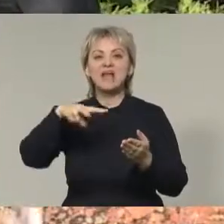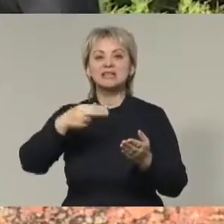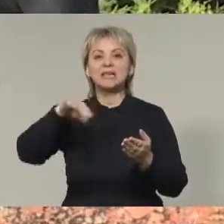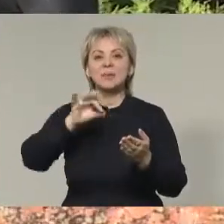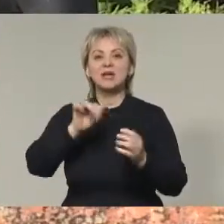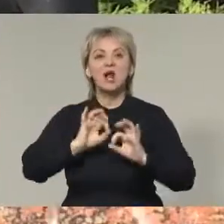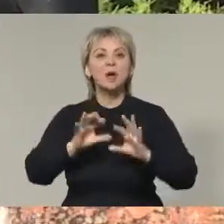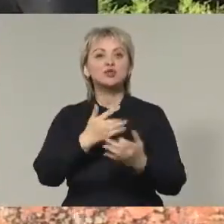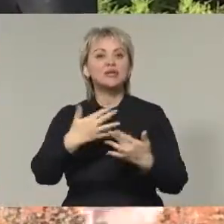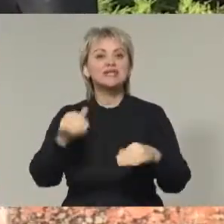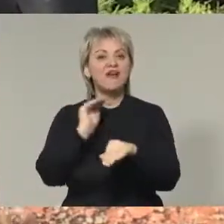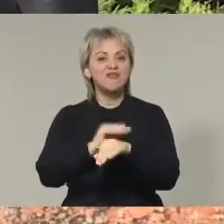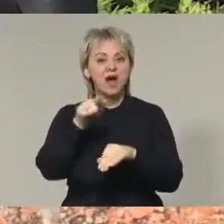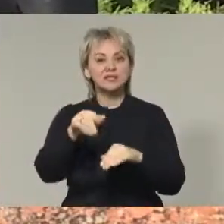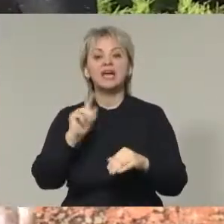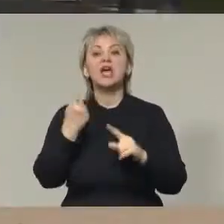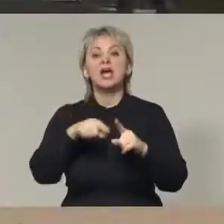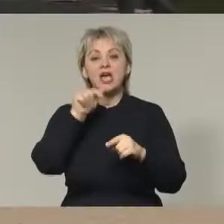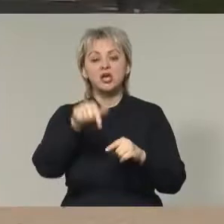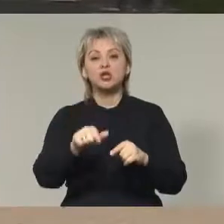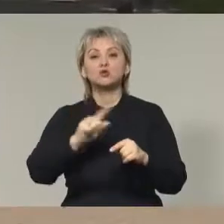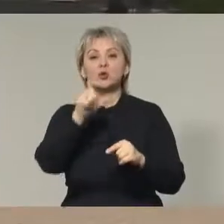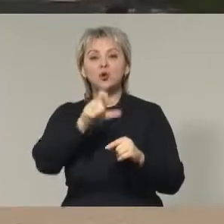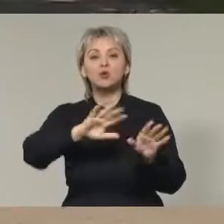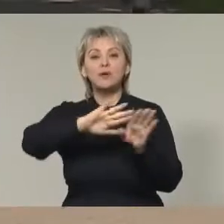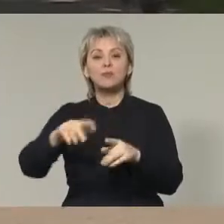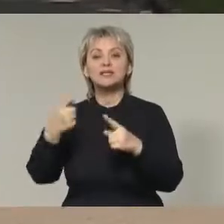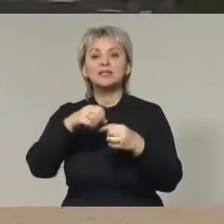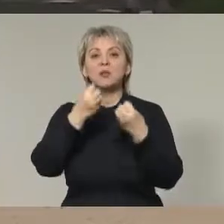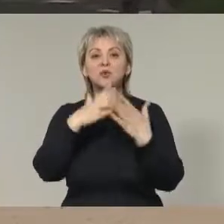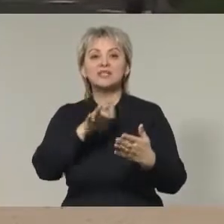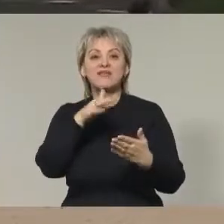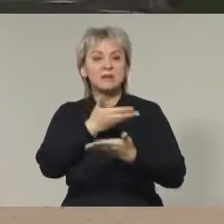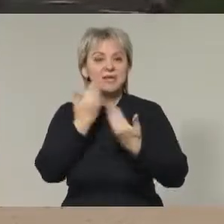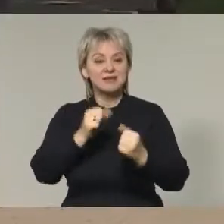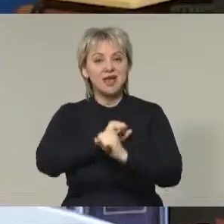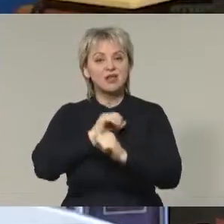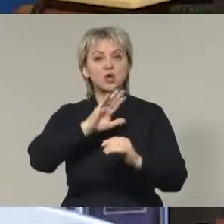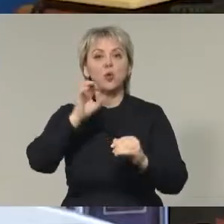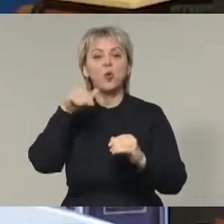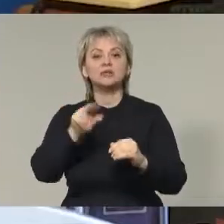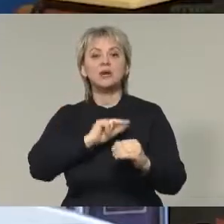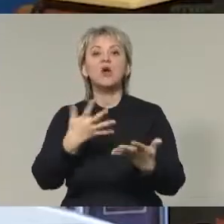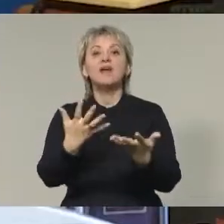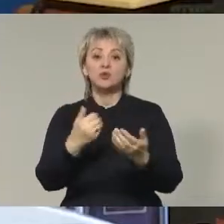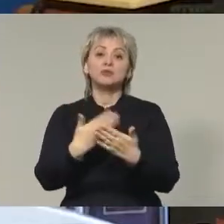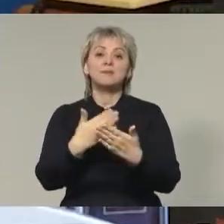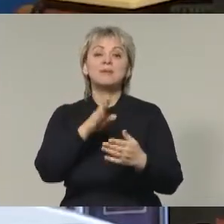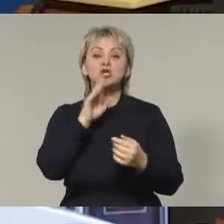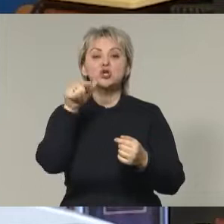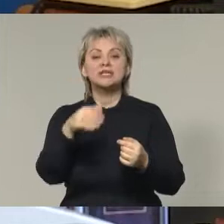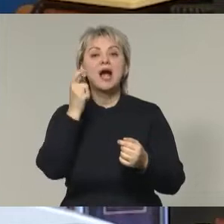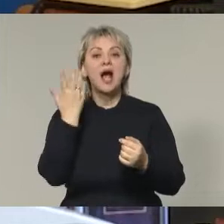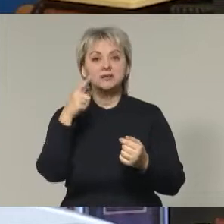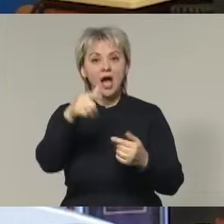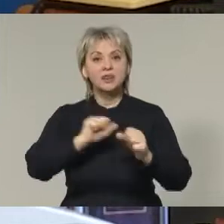объясняют несколькими факторами. В частности, тем, что людям после этого просто никогда будет отдохнуть от работы. Возьмите женщину. Когда